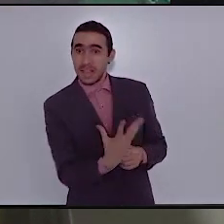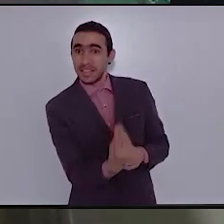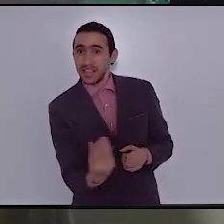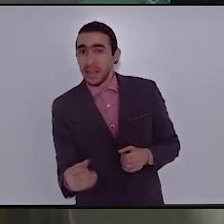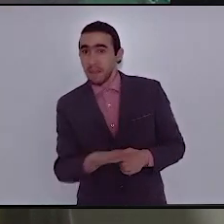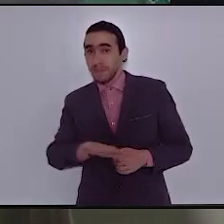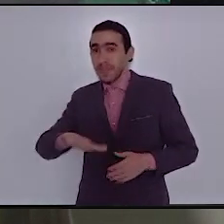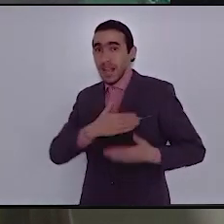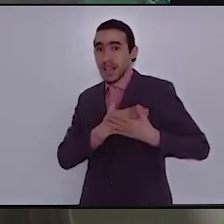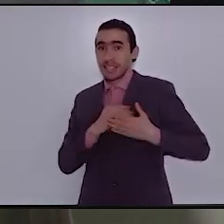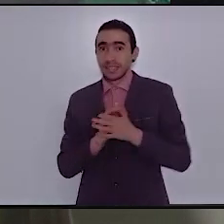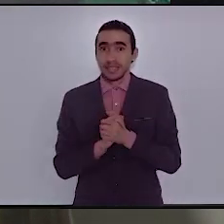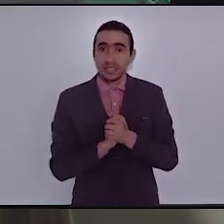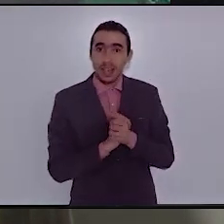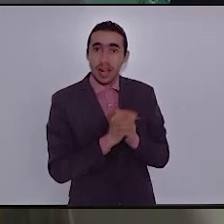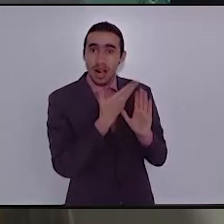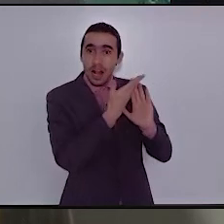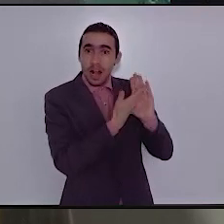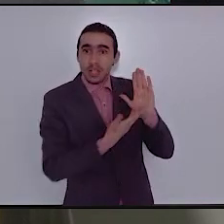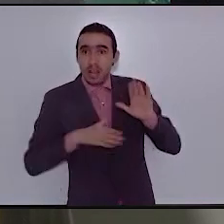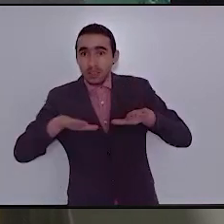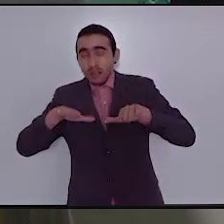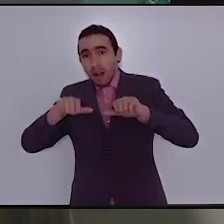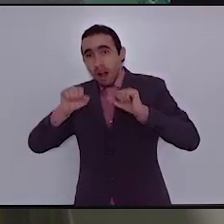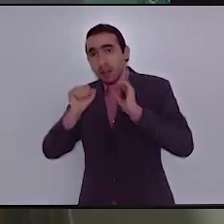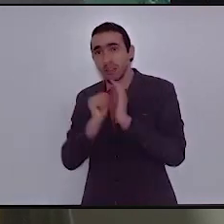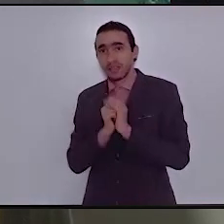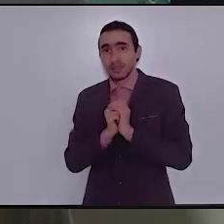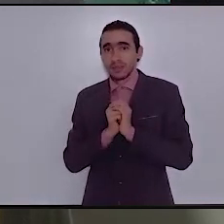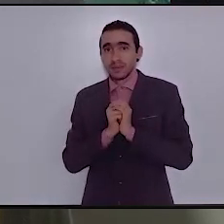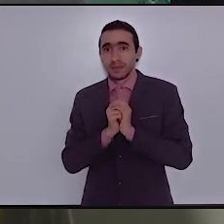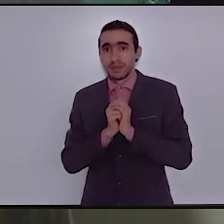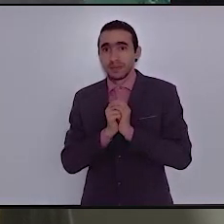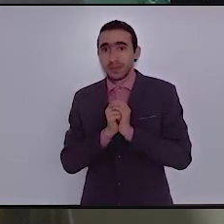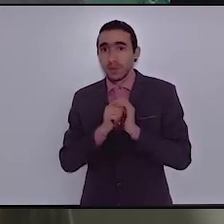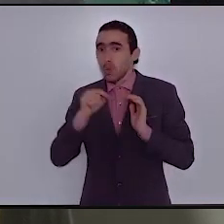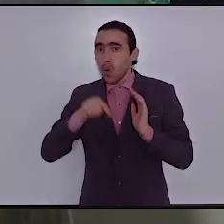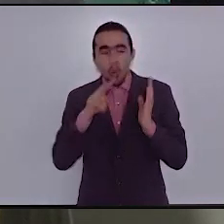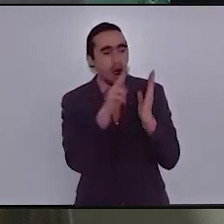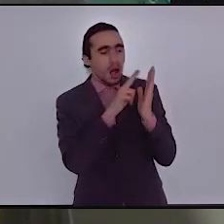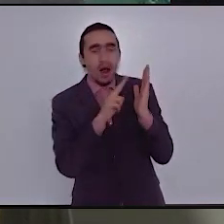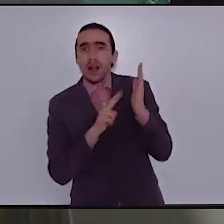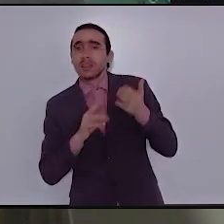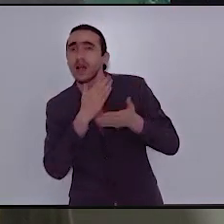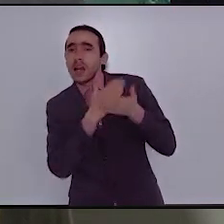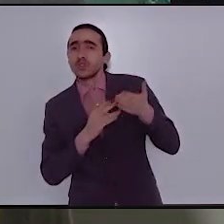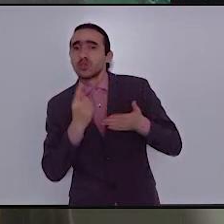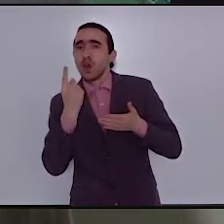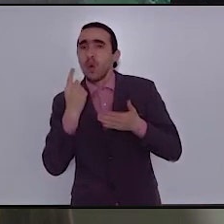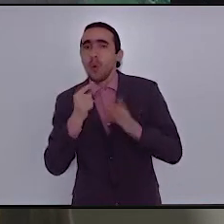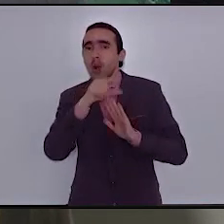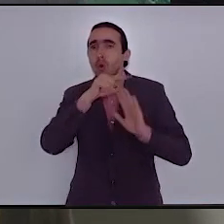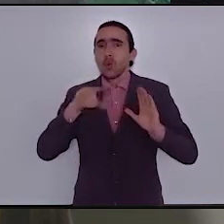نكون قد وصلنا إلى نهاية درسنا لهذا اليوم وهو قراءة الجزء الأول من